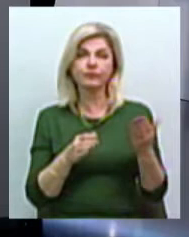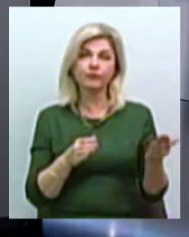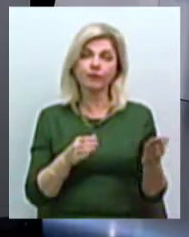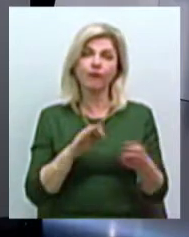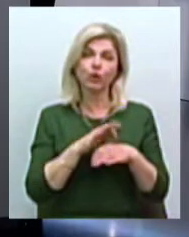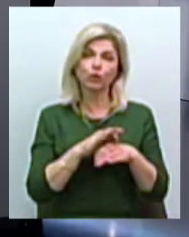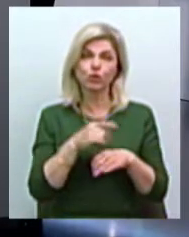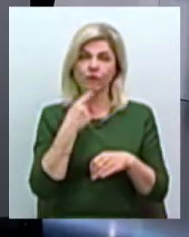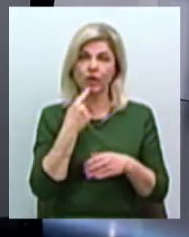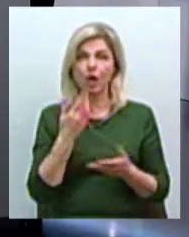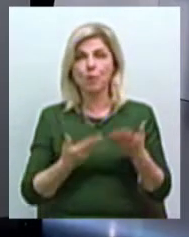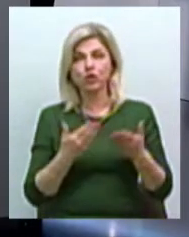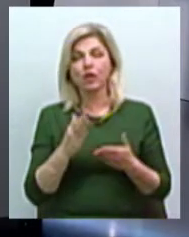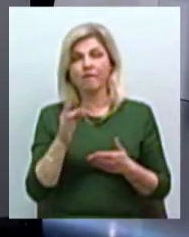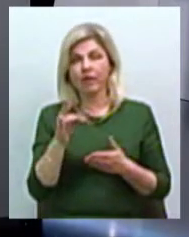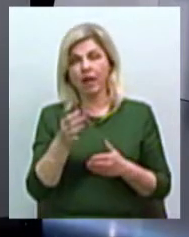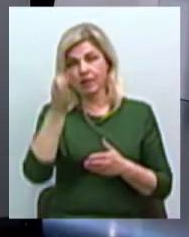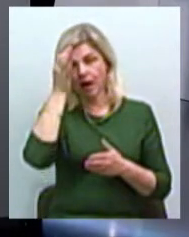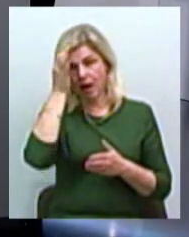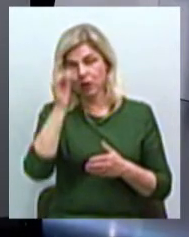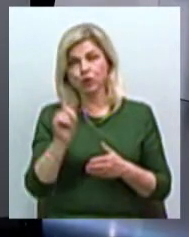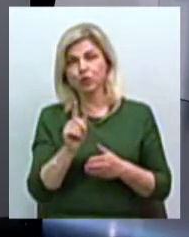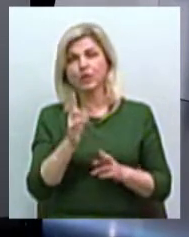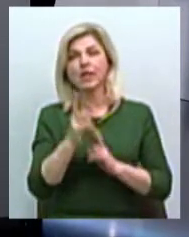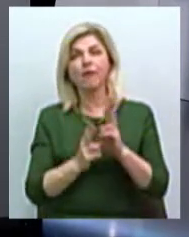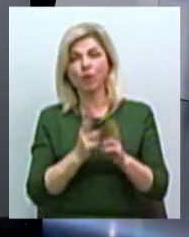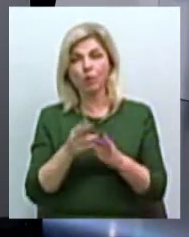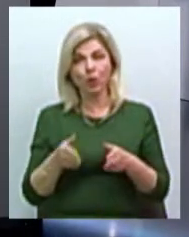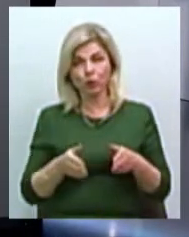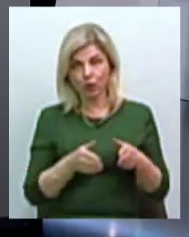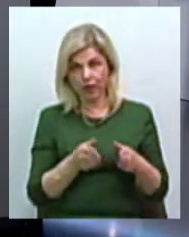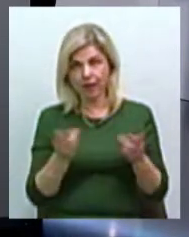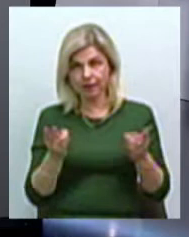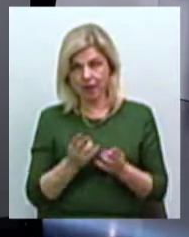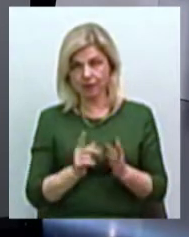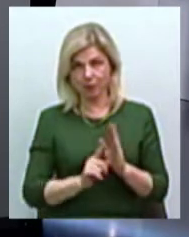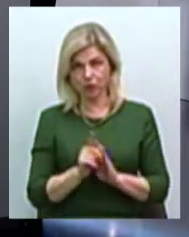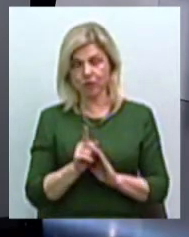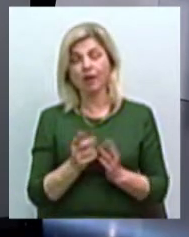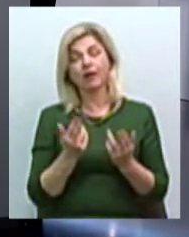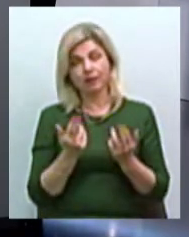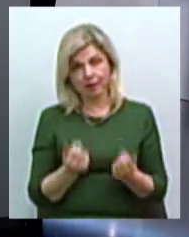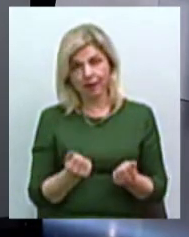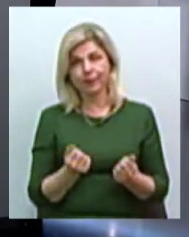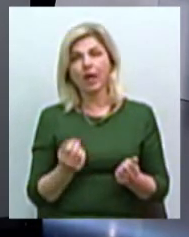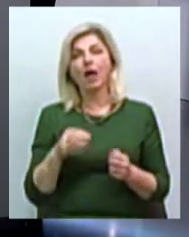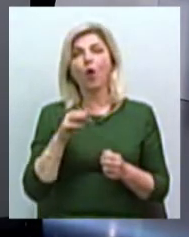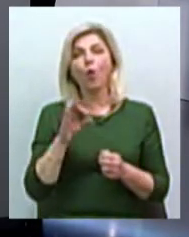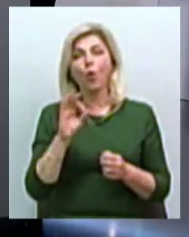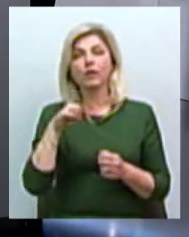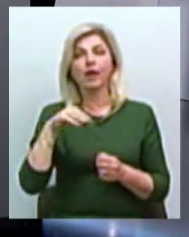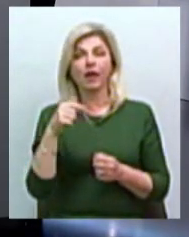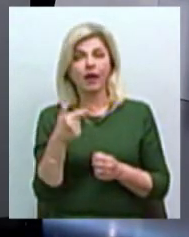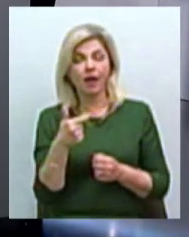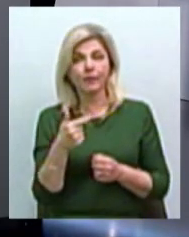з реформи доріг треба починати? Ну, по-більшому сьогодні, да. І об'єдненні територіальні громади, по-більшому